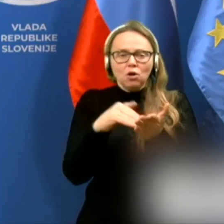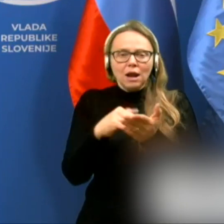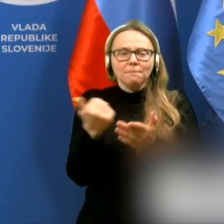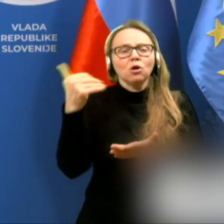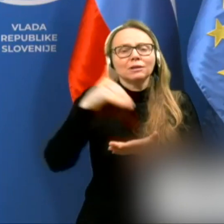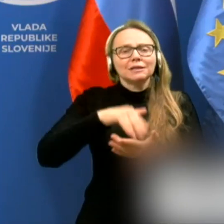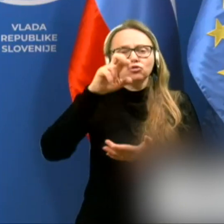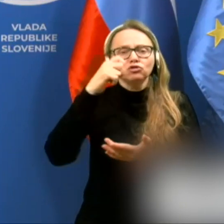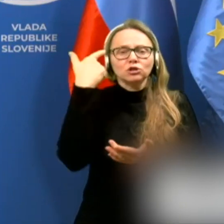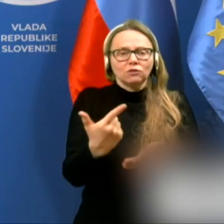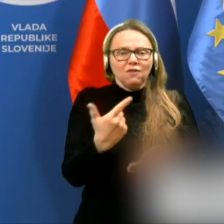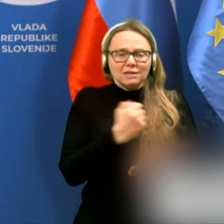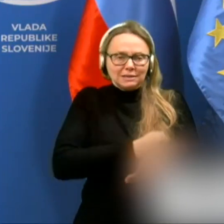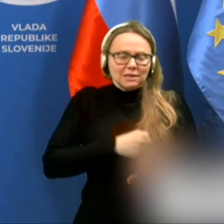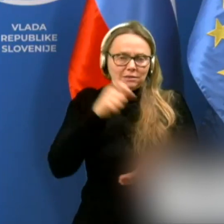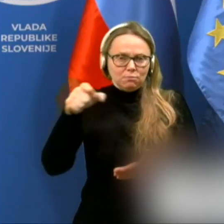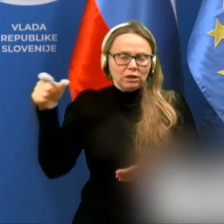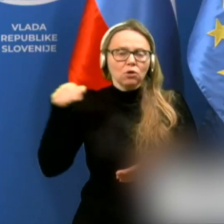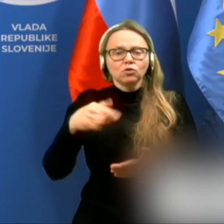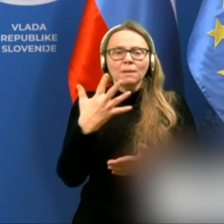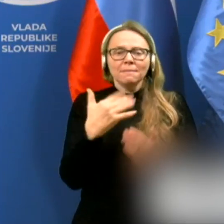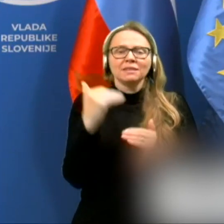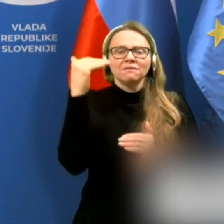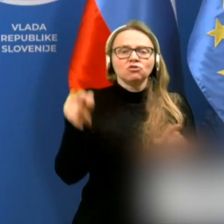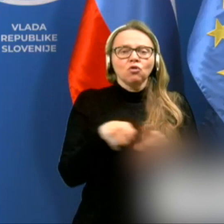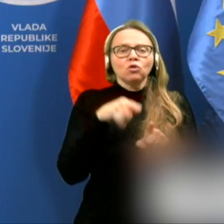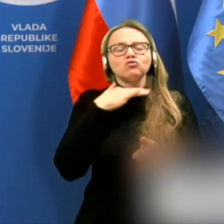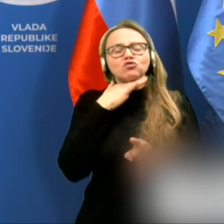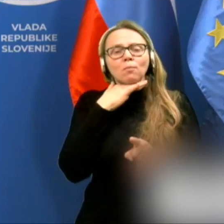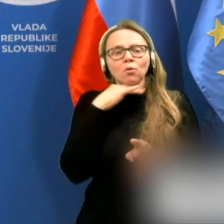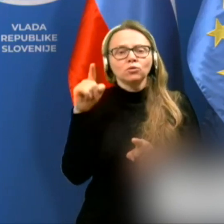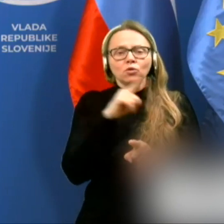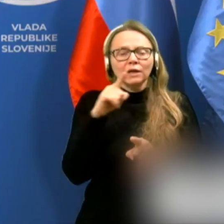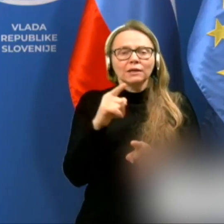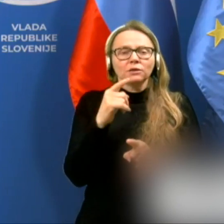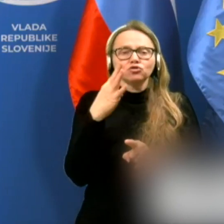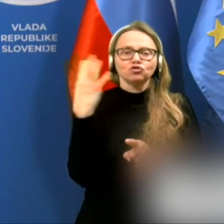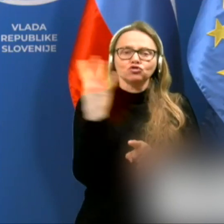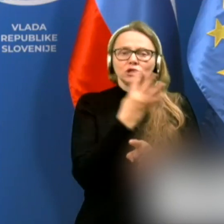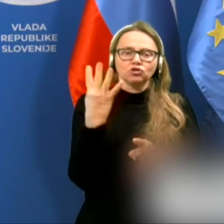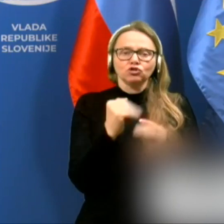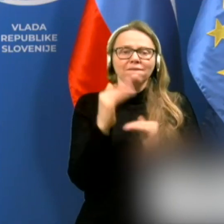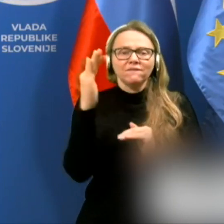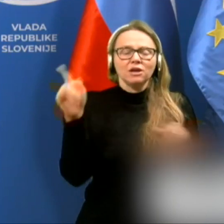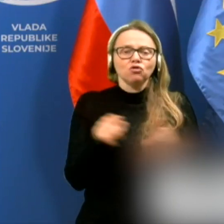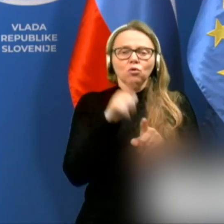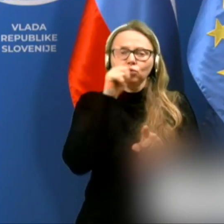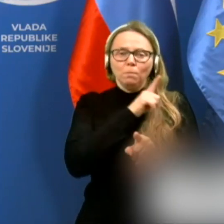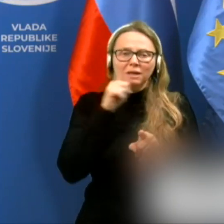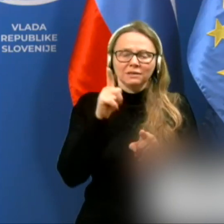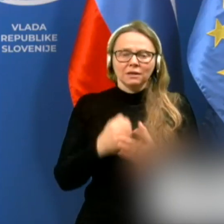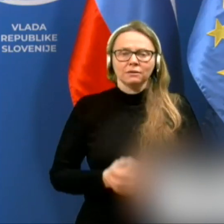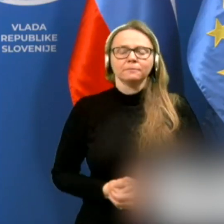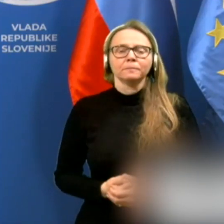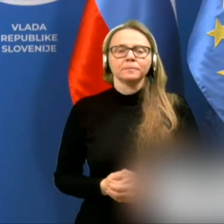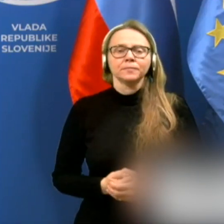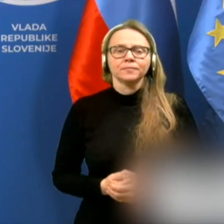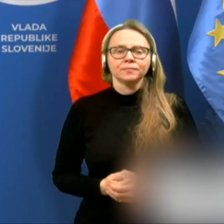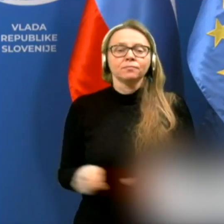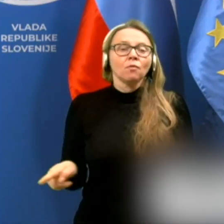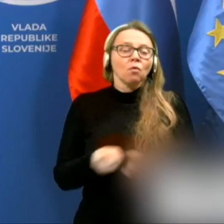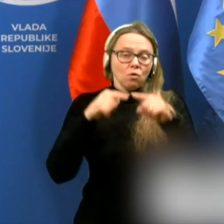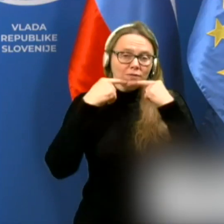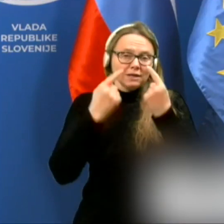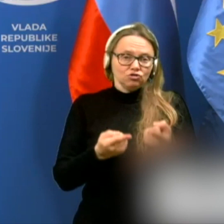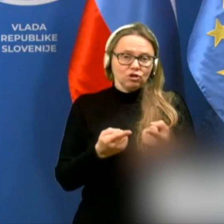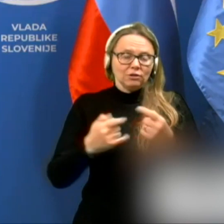1420 pacijentov, kar je pet več, kot v soboto in kar 44 več, kot v petek. In kot